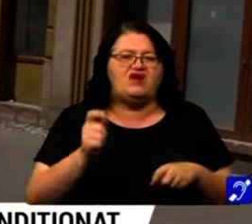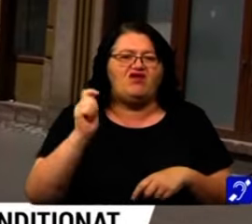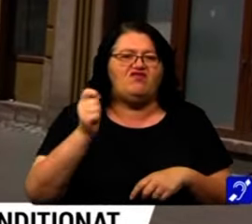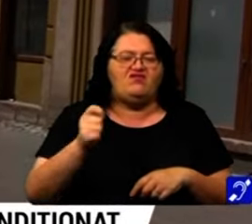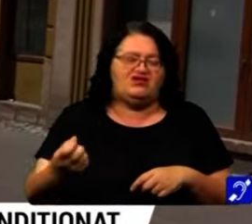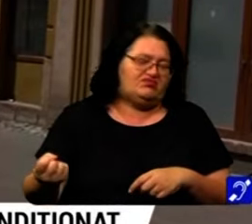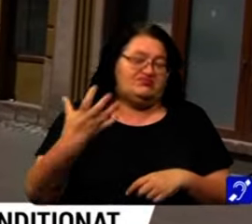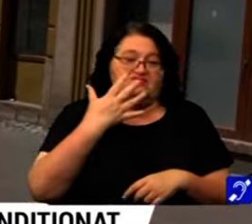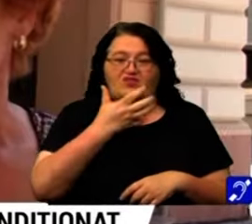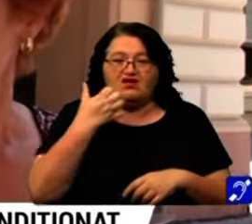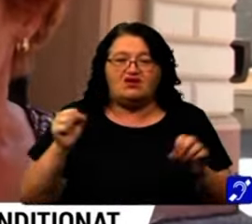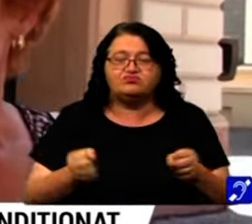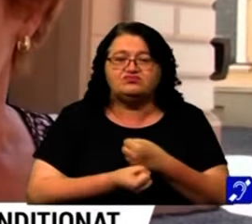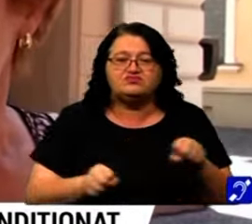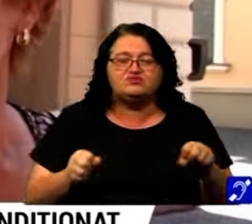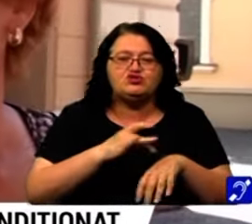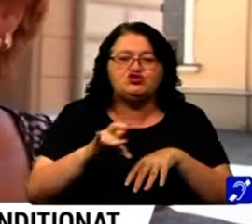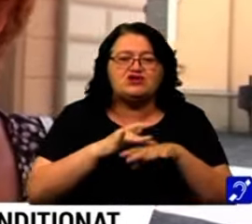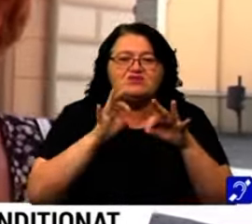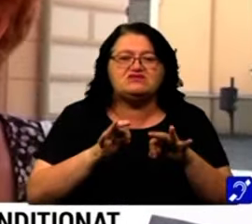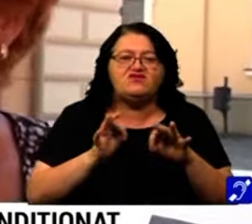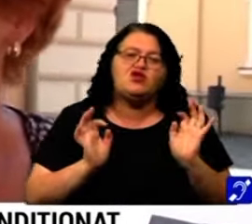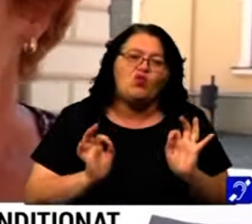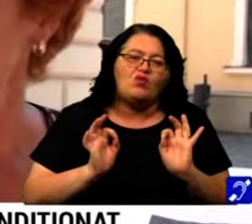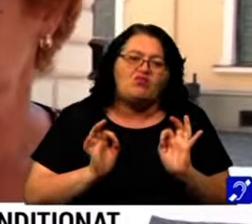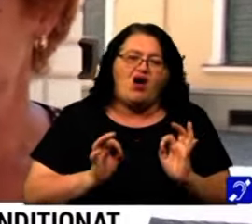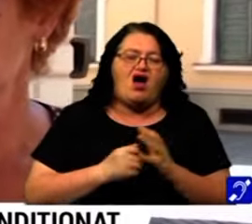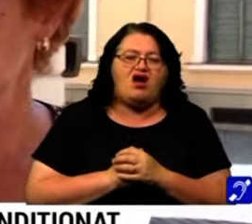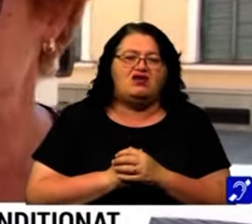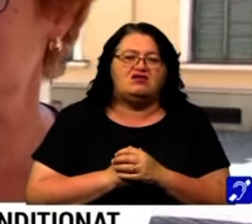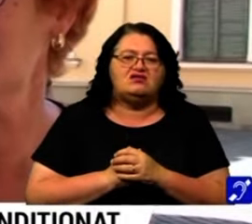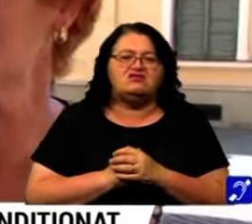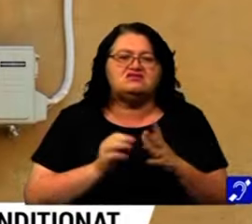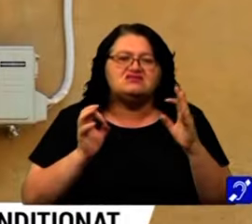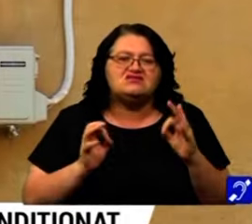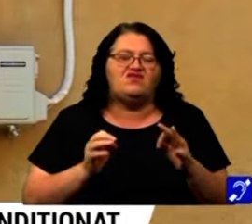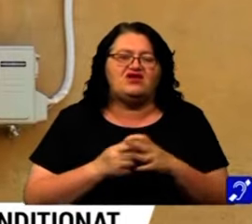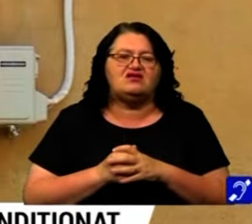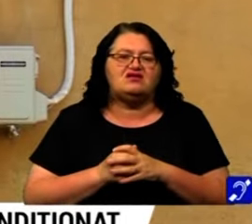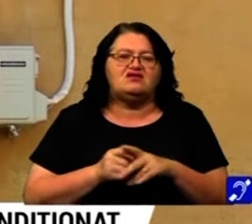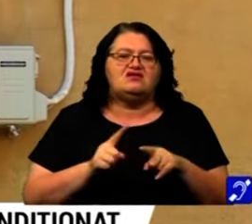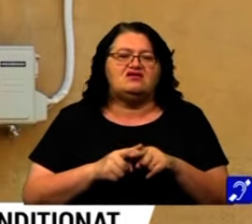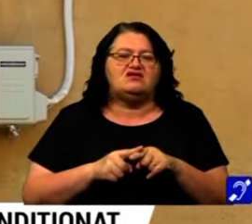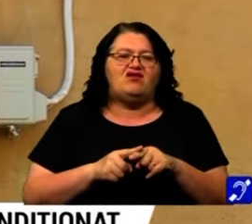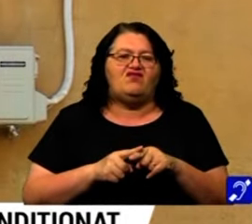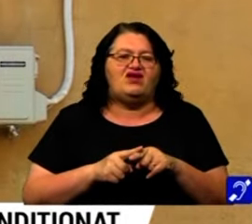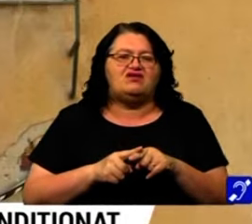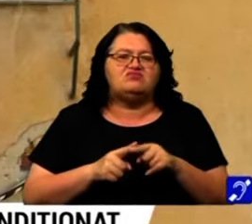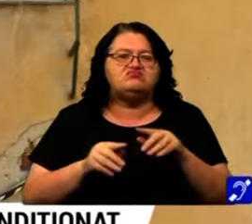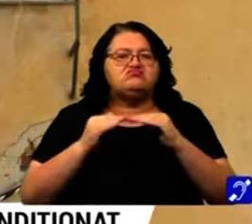afară ne izbește foarte rău căldura. Încearcăm să fie cât mai moderat, deci ne străduim să îl ținem așa într-o